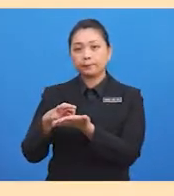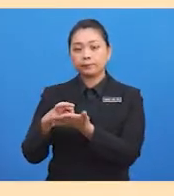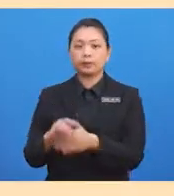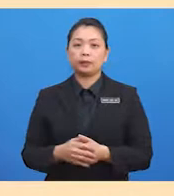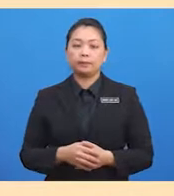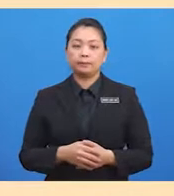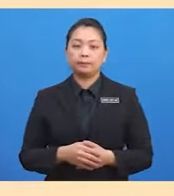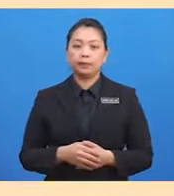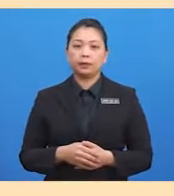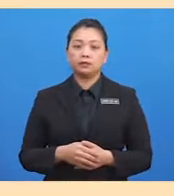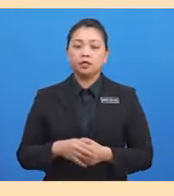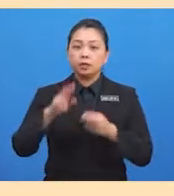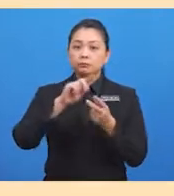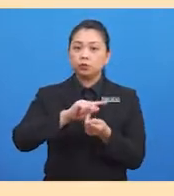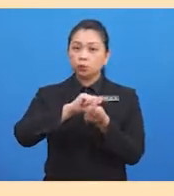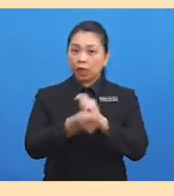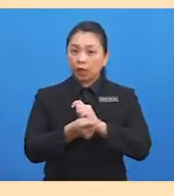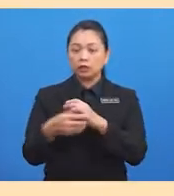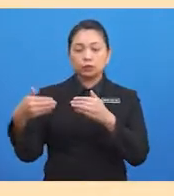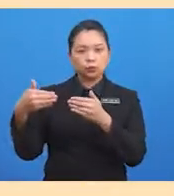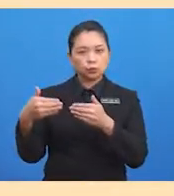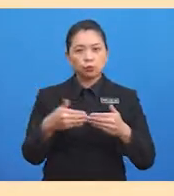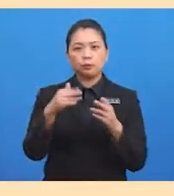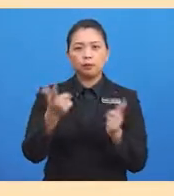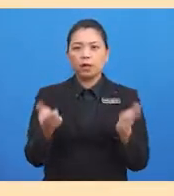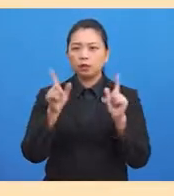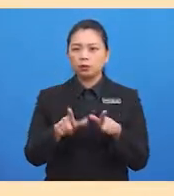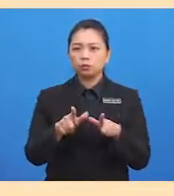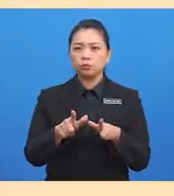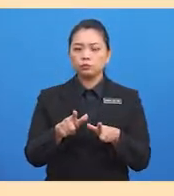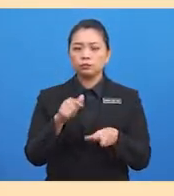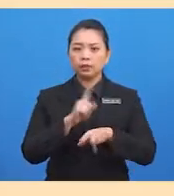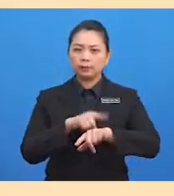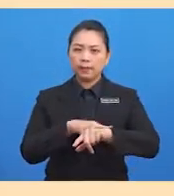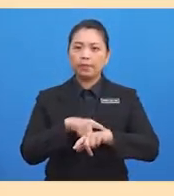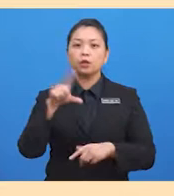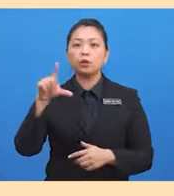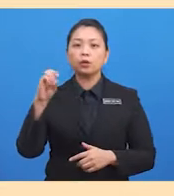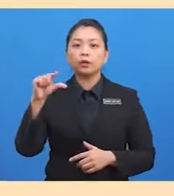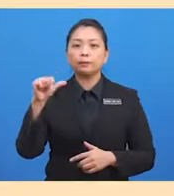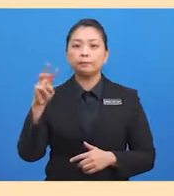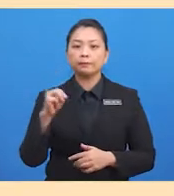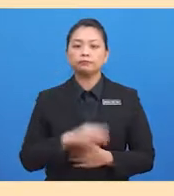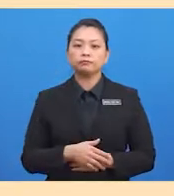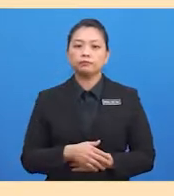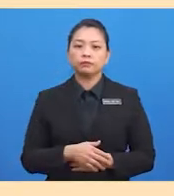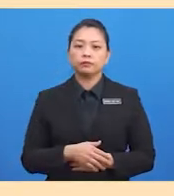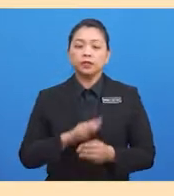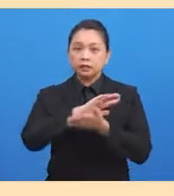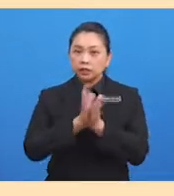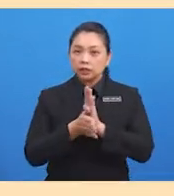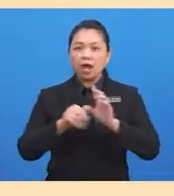pertanian, penternakan dan perdagangan tukar barang menjadi aktiviti utama penduduk.